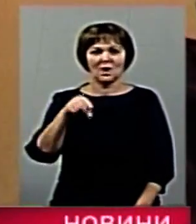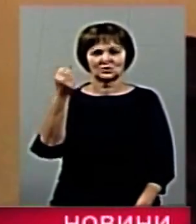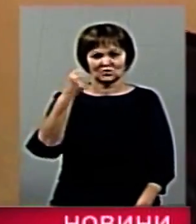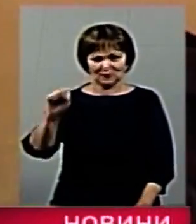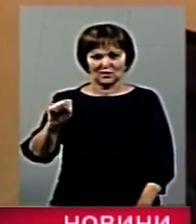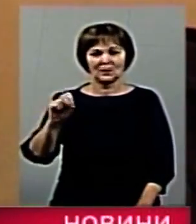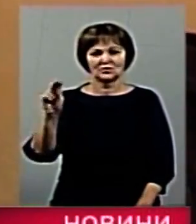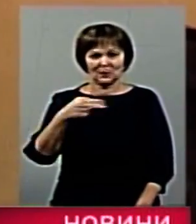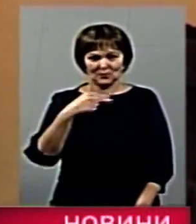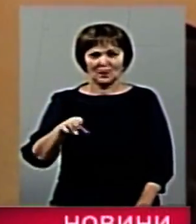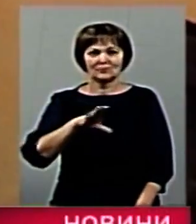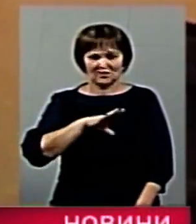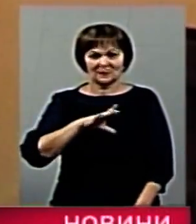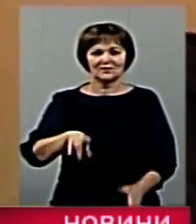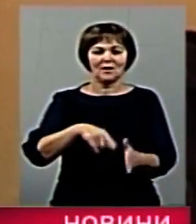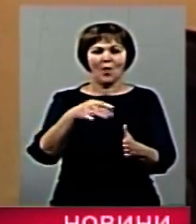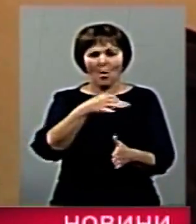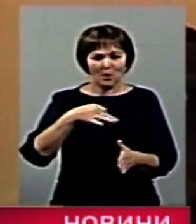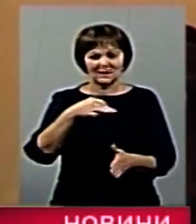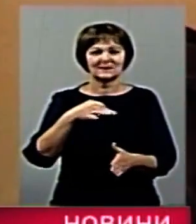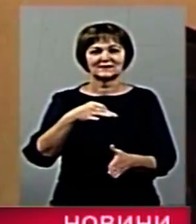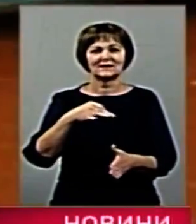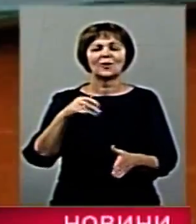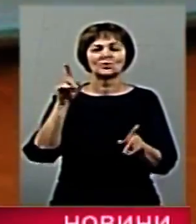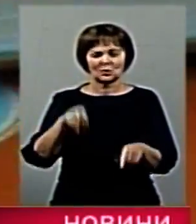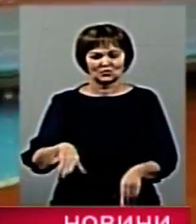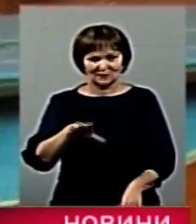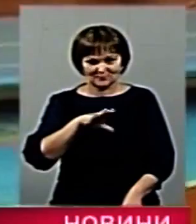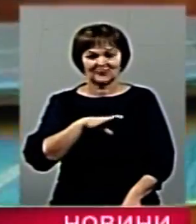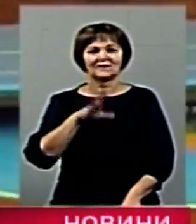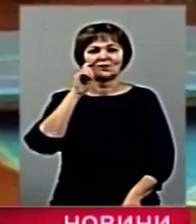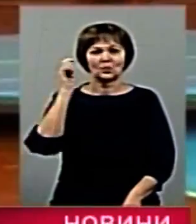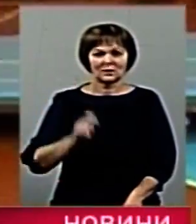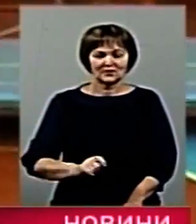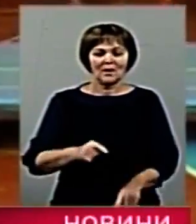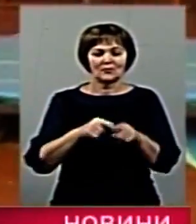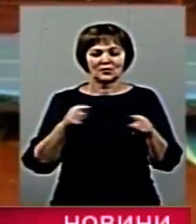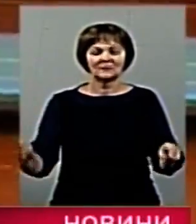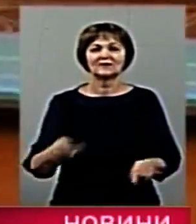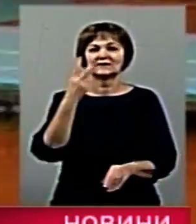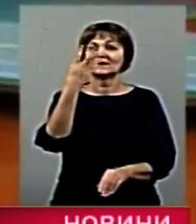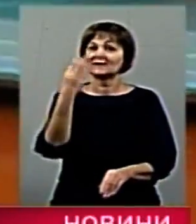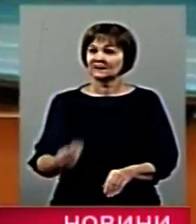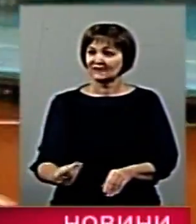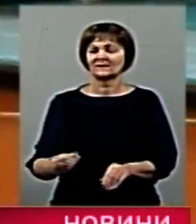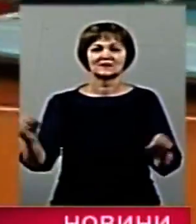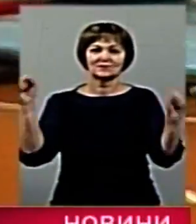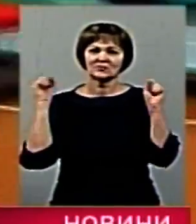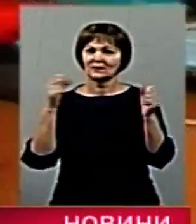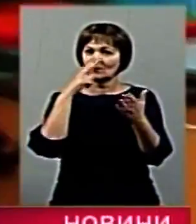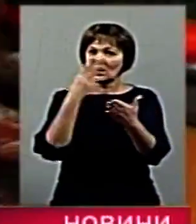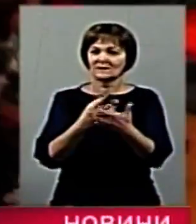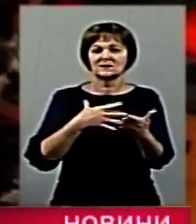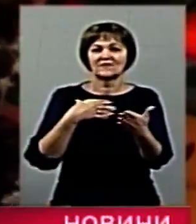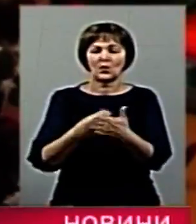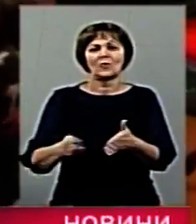області міста був? А на Україні? Тоже. Протягом двох днів спортсмени демонстрували свою майстерність.